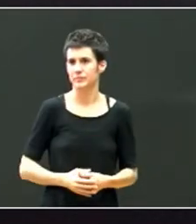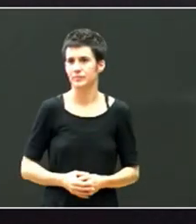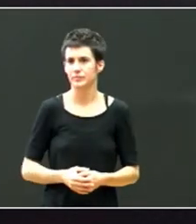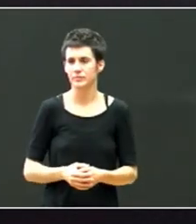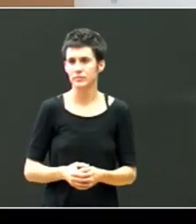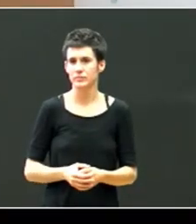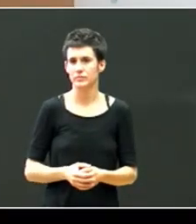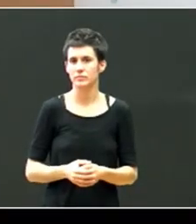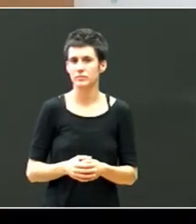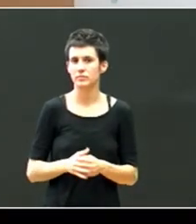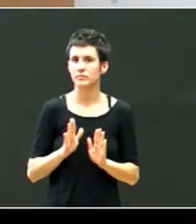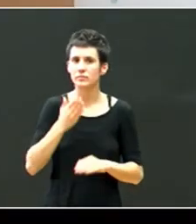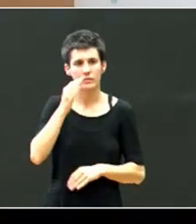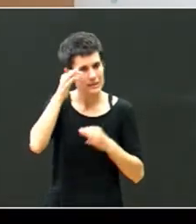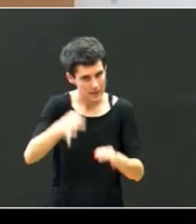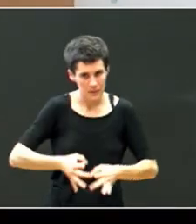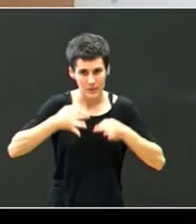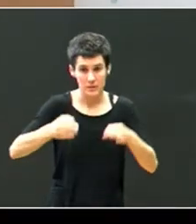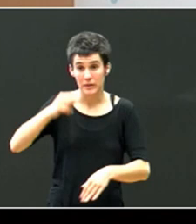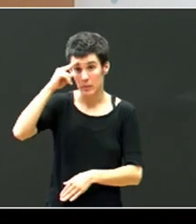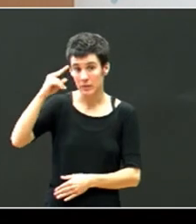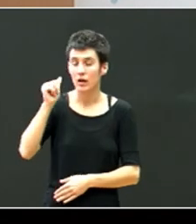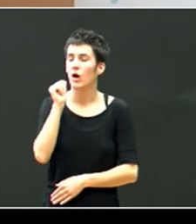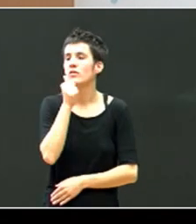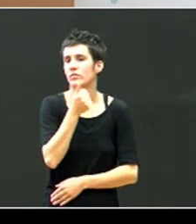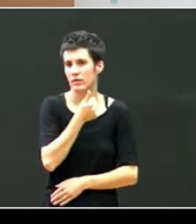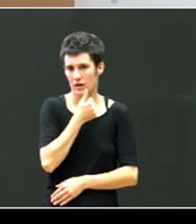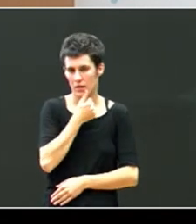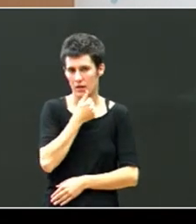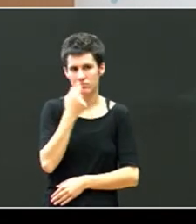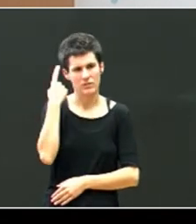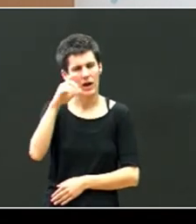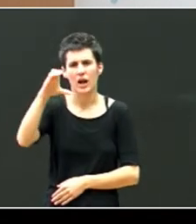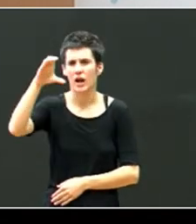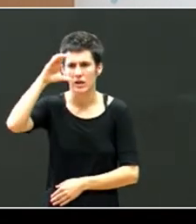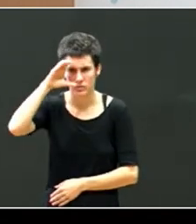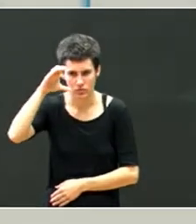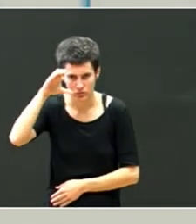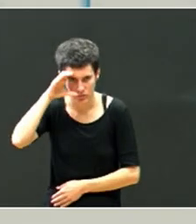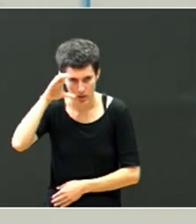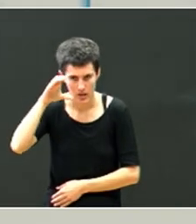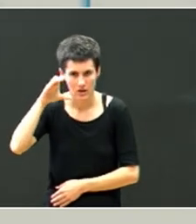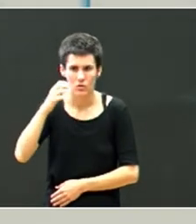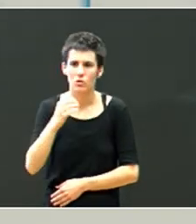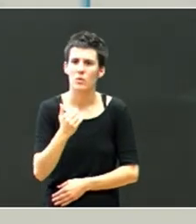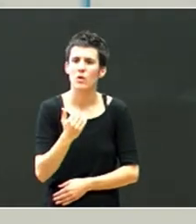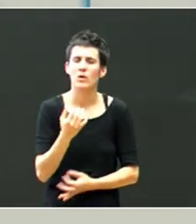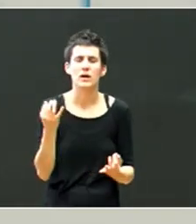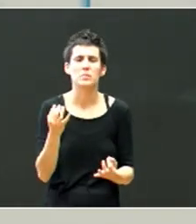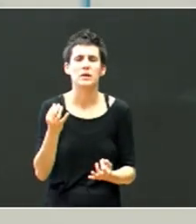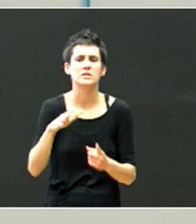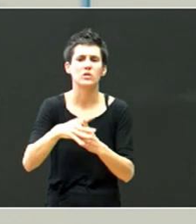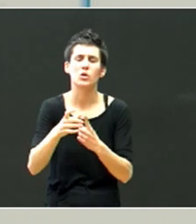konfidentzialtasuna, errespetatzen. Entzuten, detektatzen, zer gertatzen den, eta alden